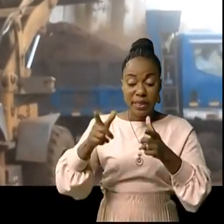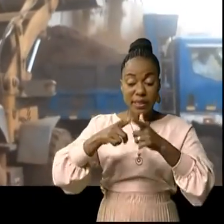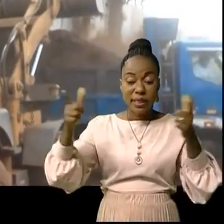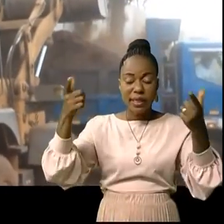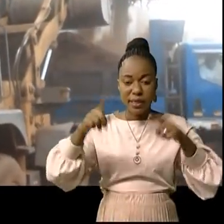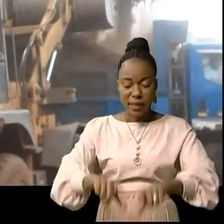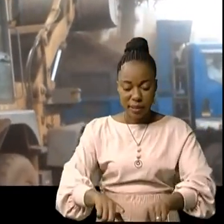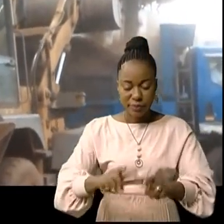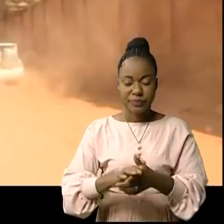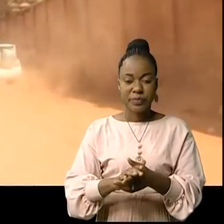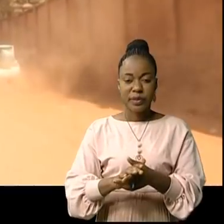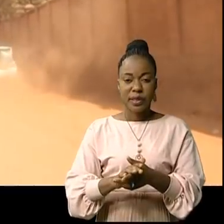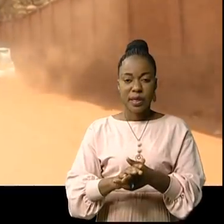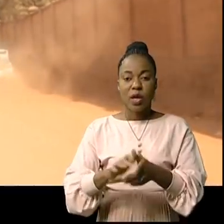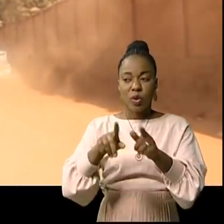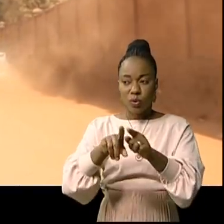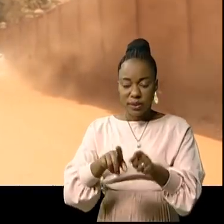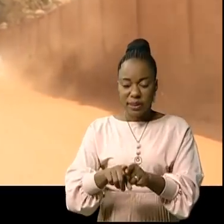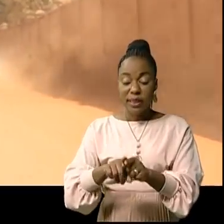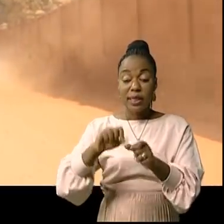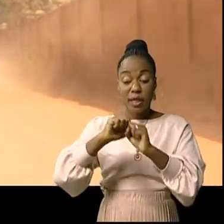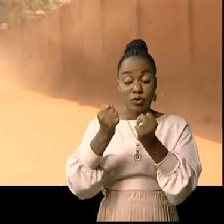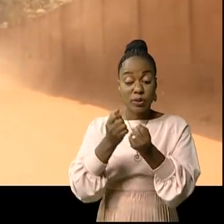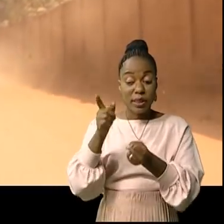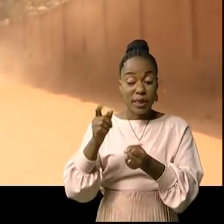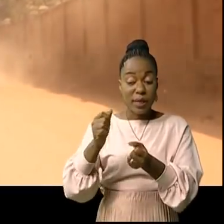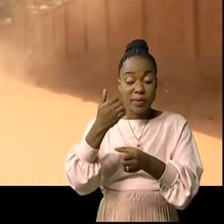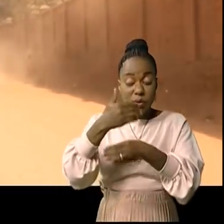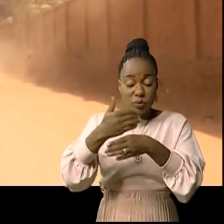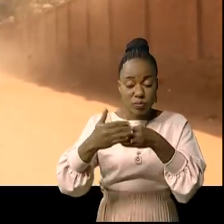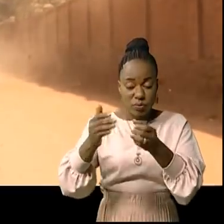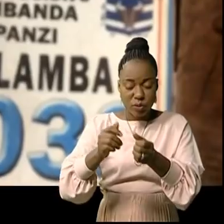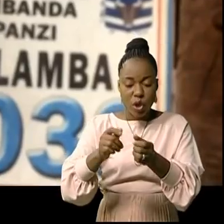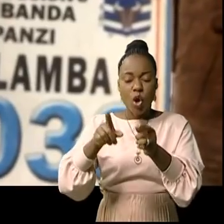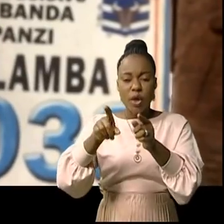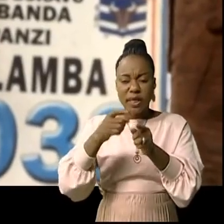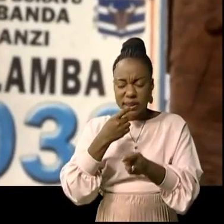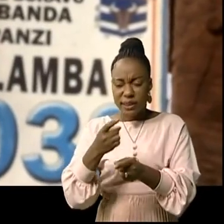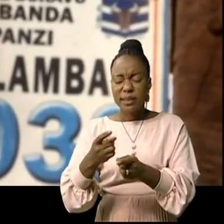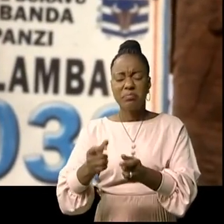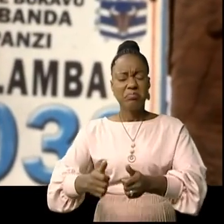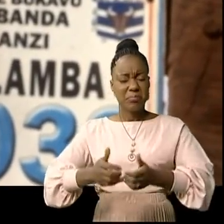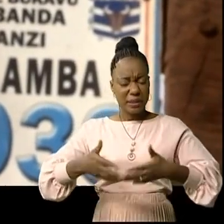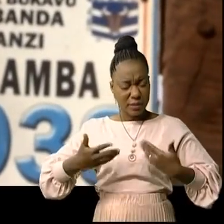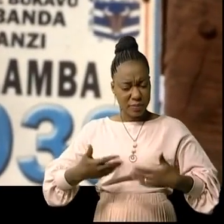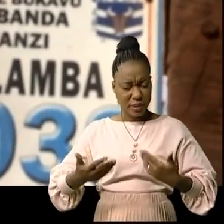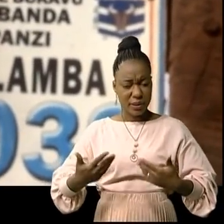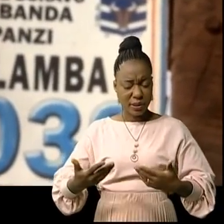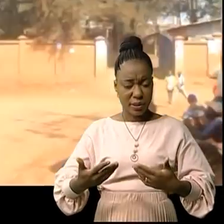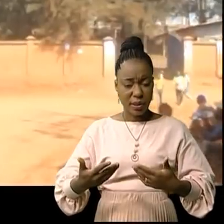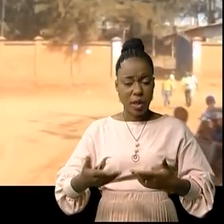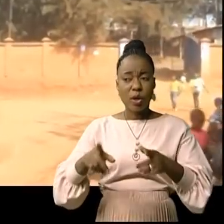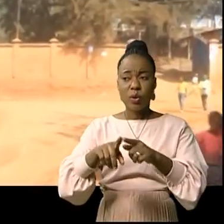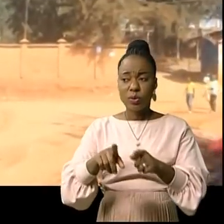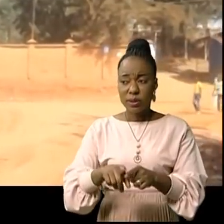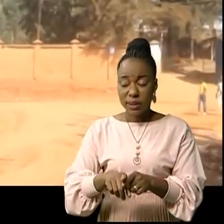l'entreprise est au-delà de plus de 2 km. Les habitants de l'avenue Moulamba 1er, situés derrière la maison régionale des